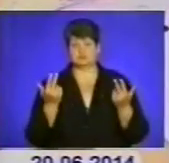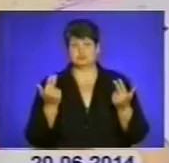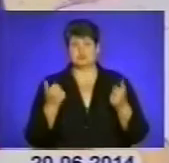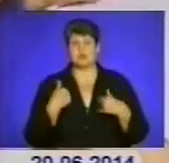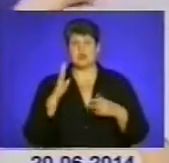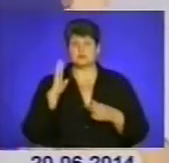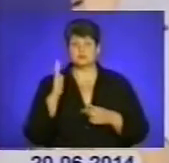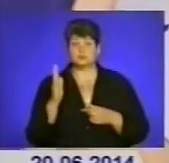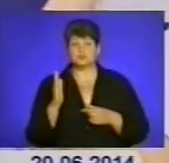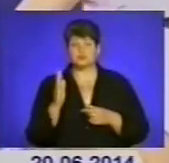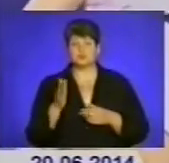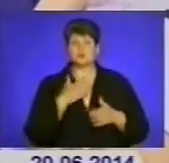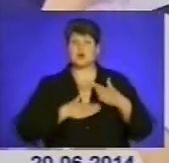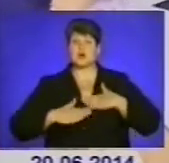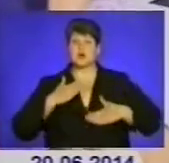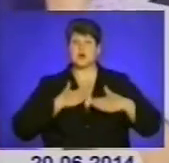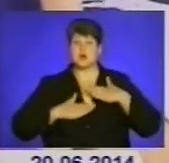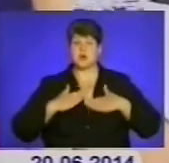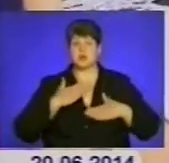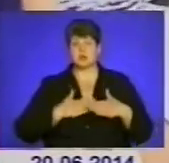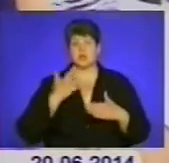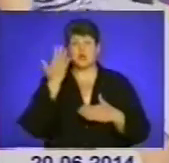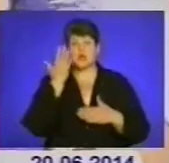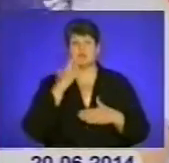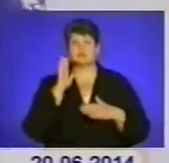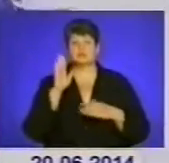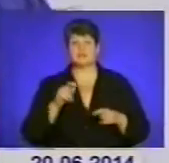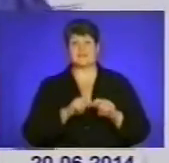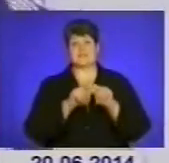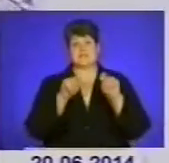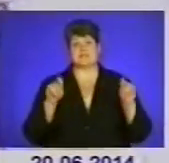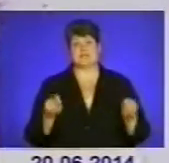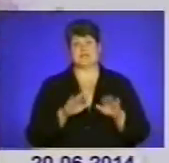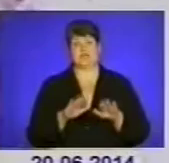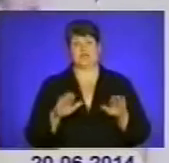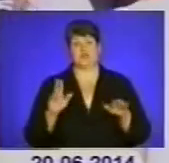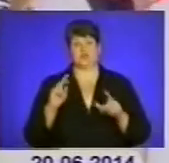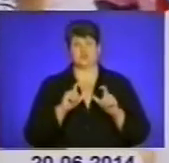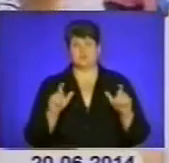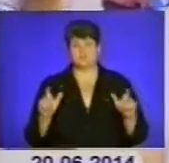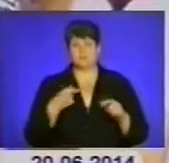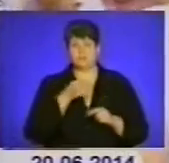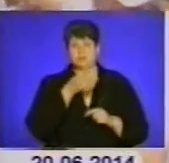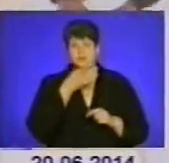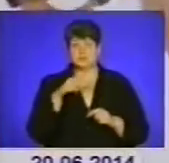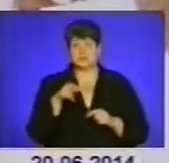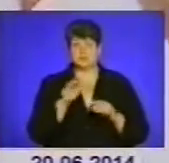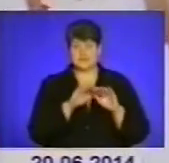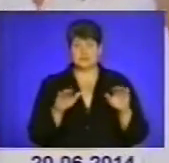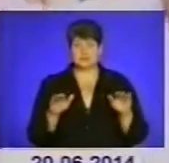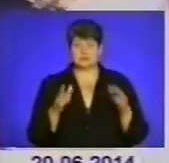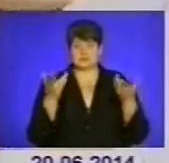буду дуже рада, коли буде відкритий садочок. Тобі подобається ходити в садок?